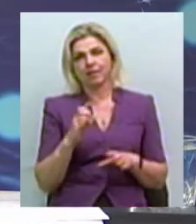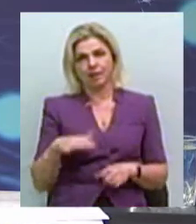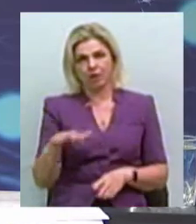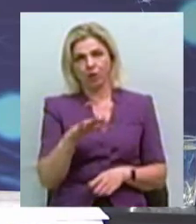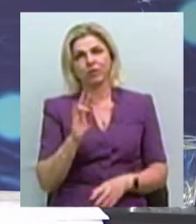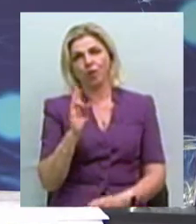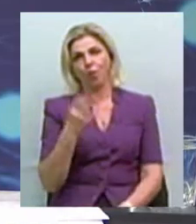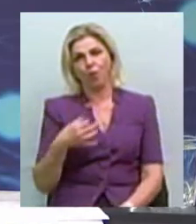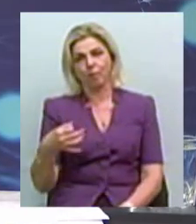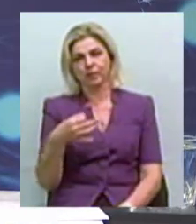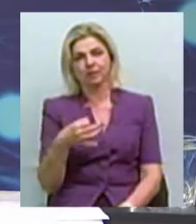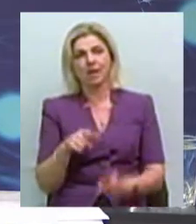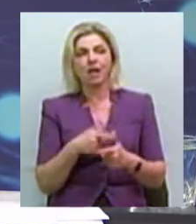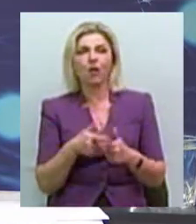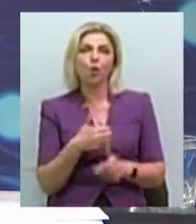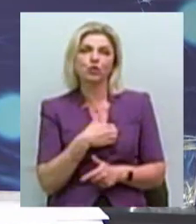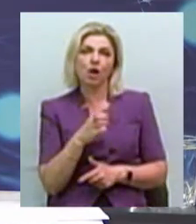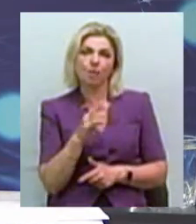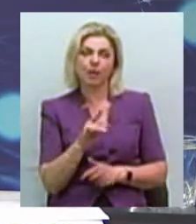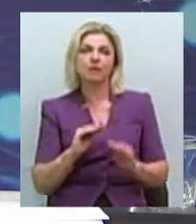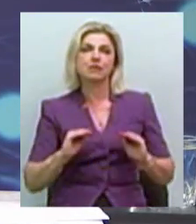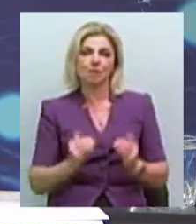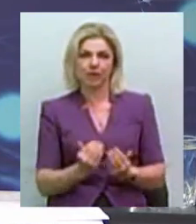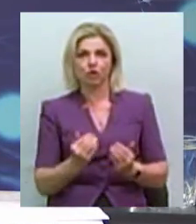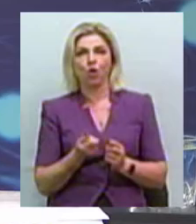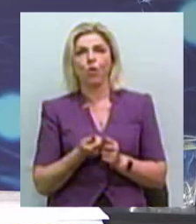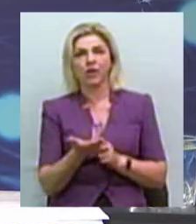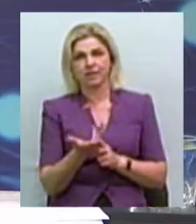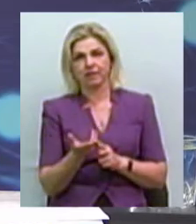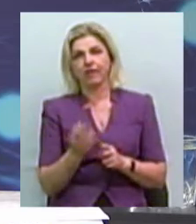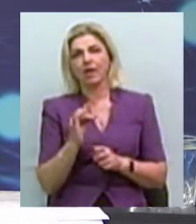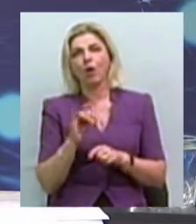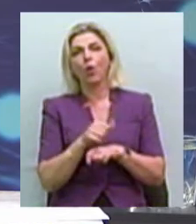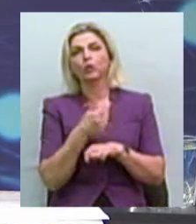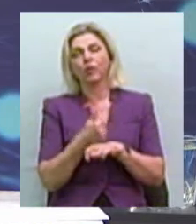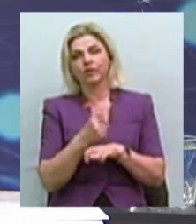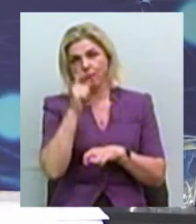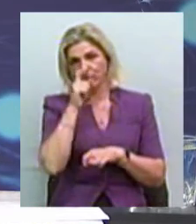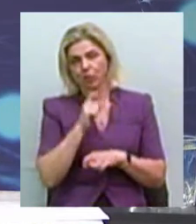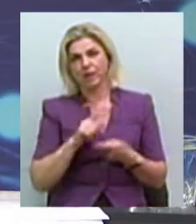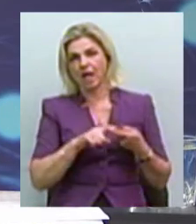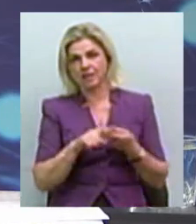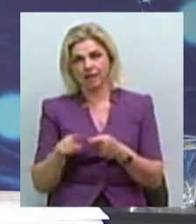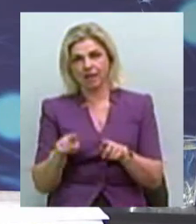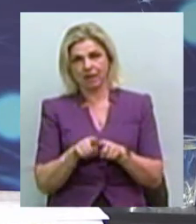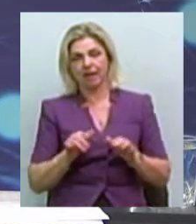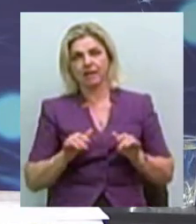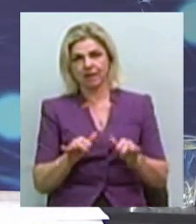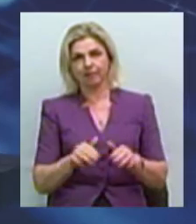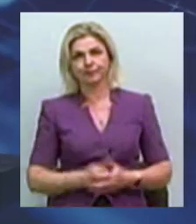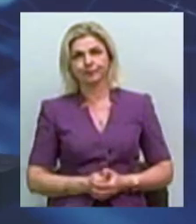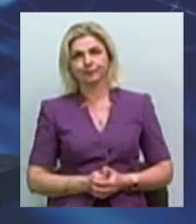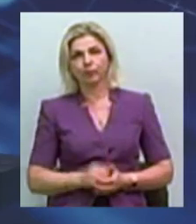Миколаївської області, або хоча б зменшити кількість і найголовніше негативні наслідки таких дій. На